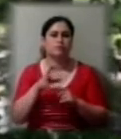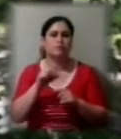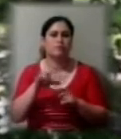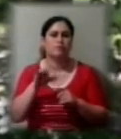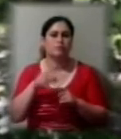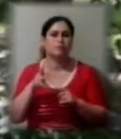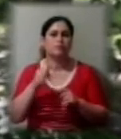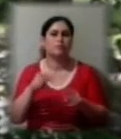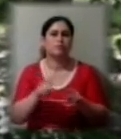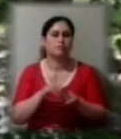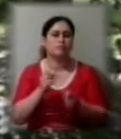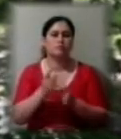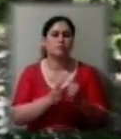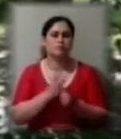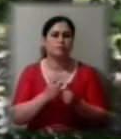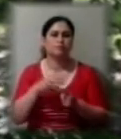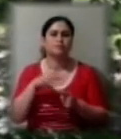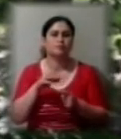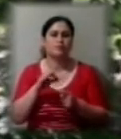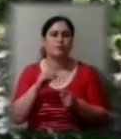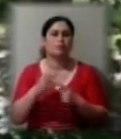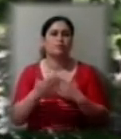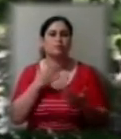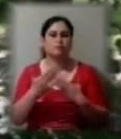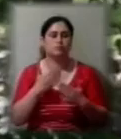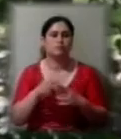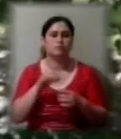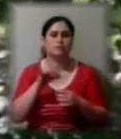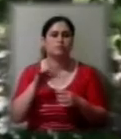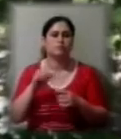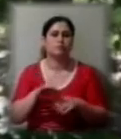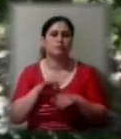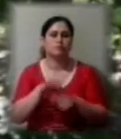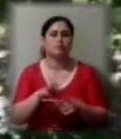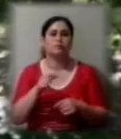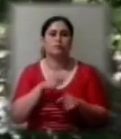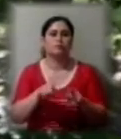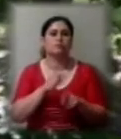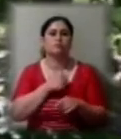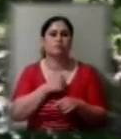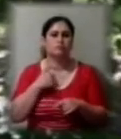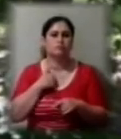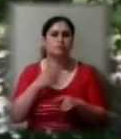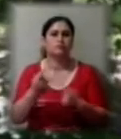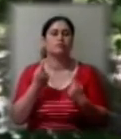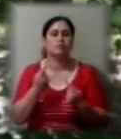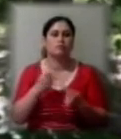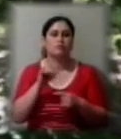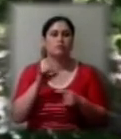змінюється. Тобто стосовно процедури проведення, так само традиційна аудиторія – 15